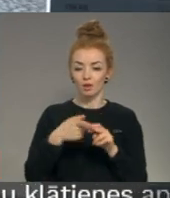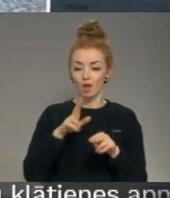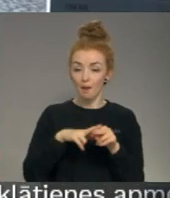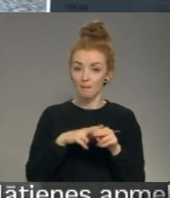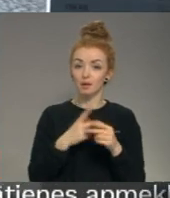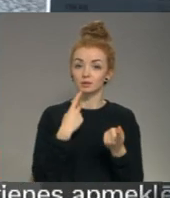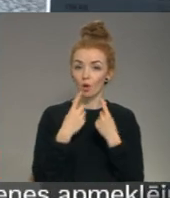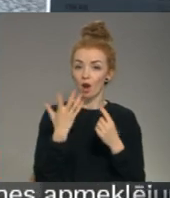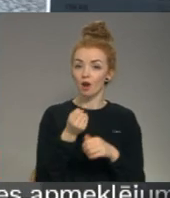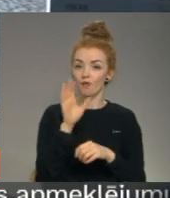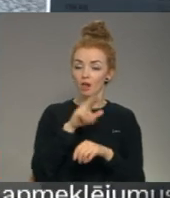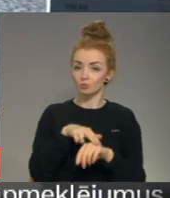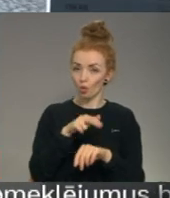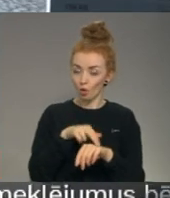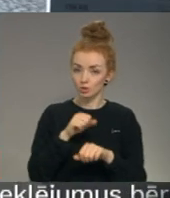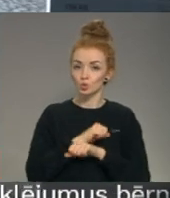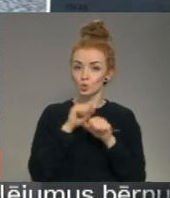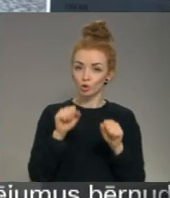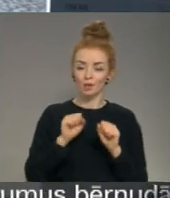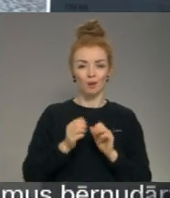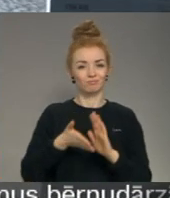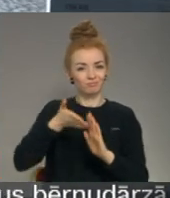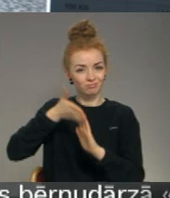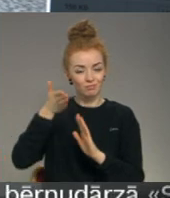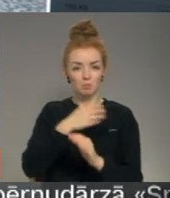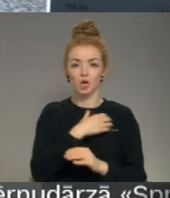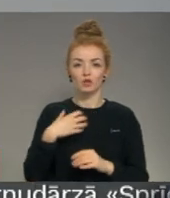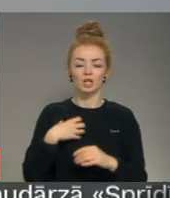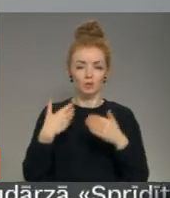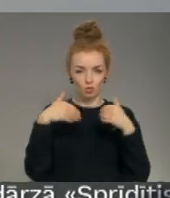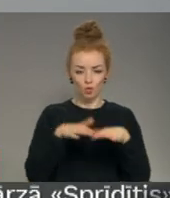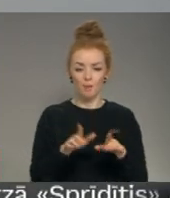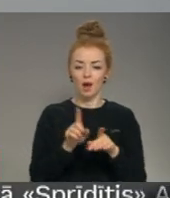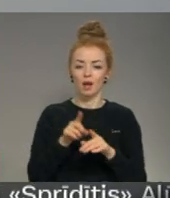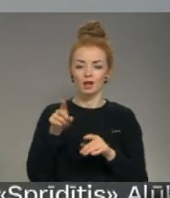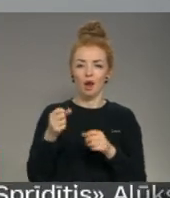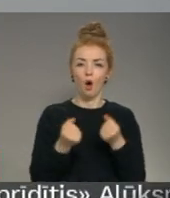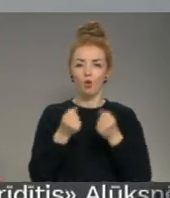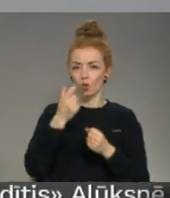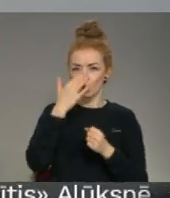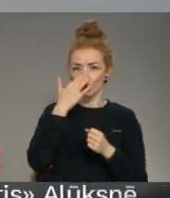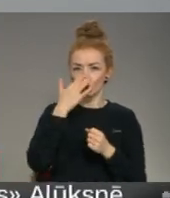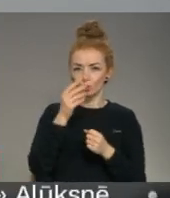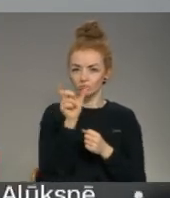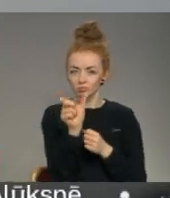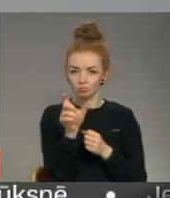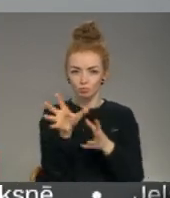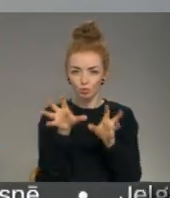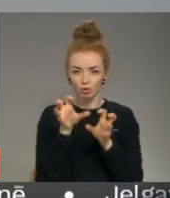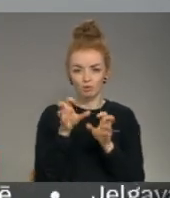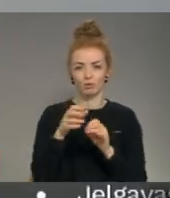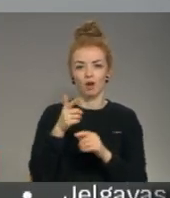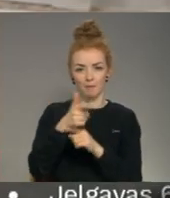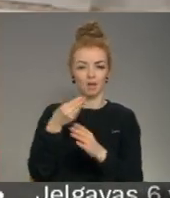sarunās ar valsts policijas pārstāvjiem drošības uzlabūšanai pašvaldība lēmus arī par šādu auto numura zīmi noteikšanas kameras